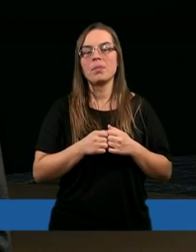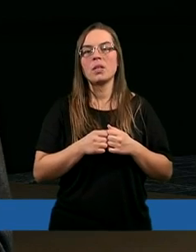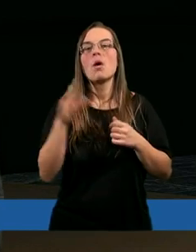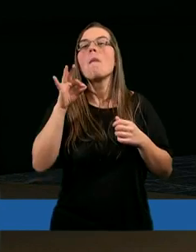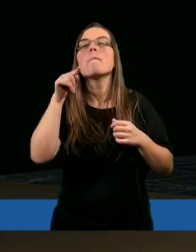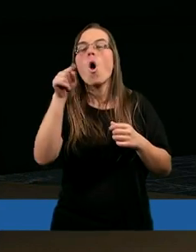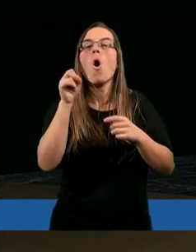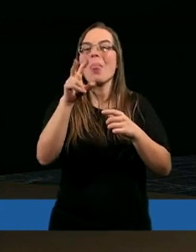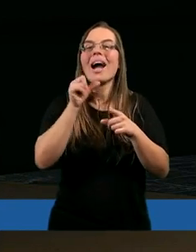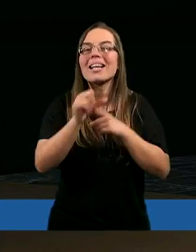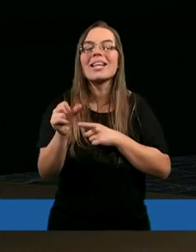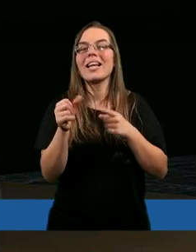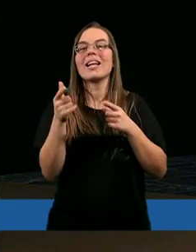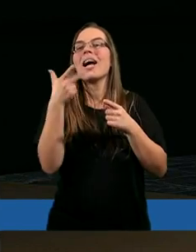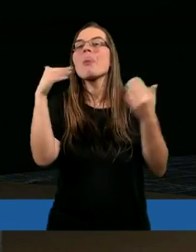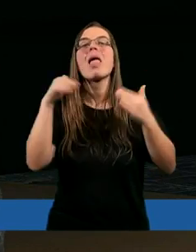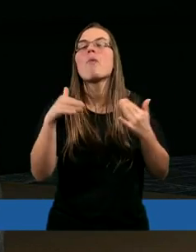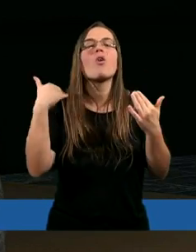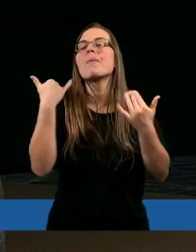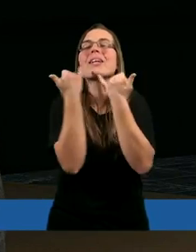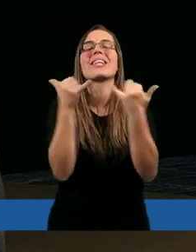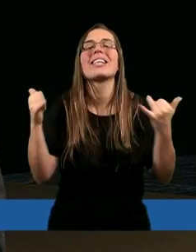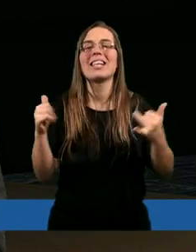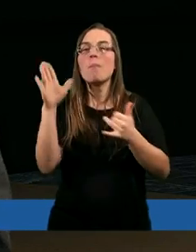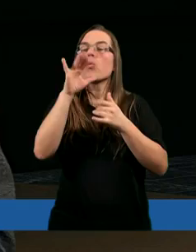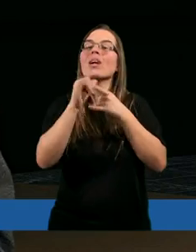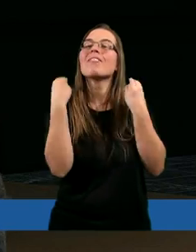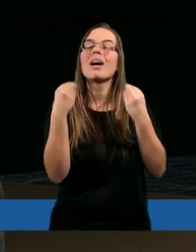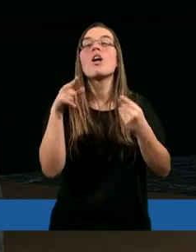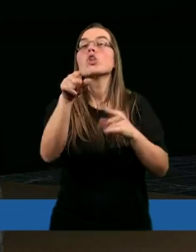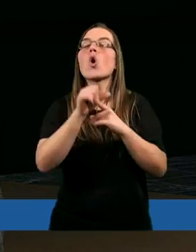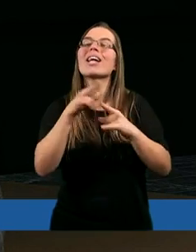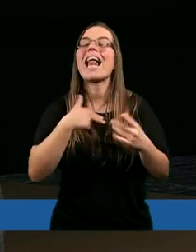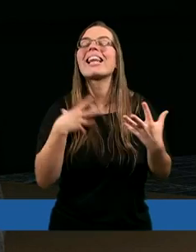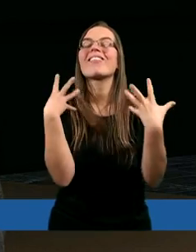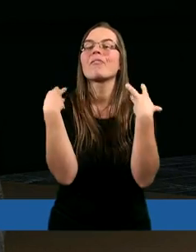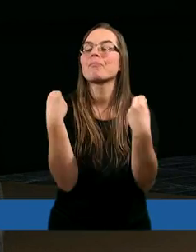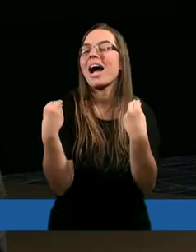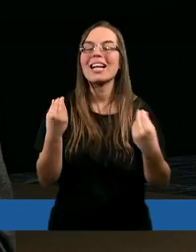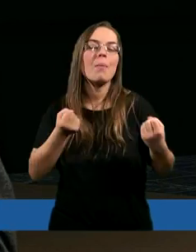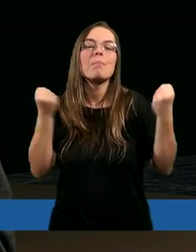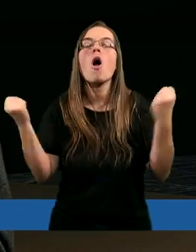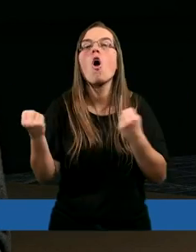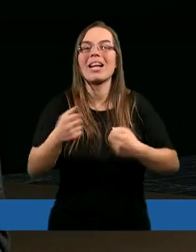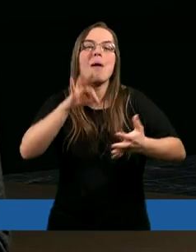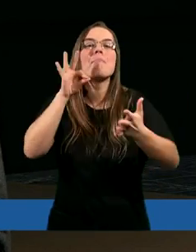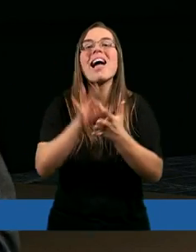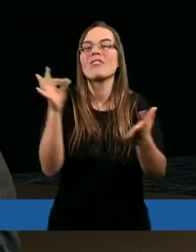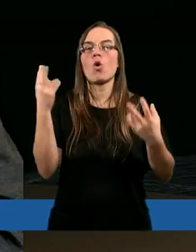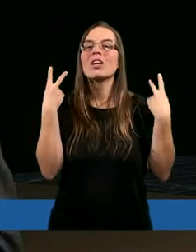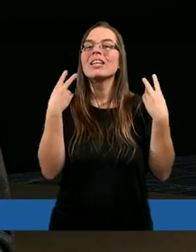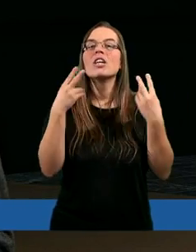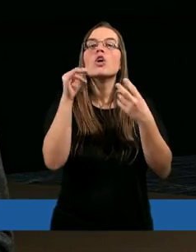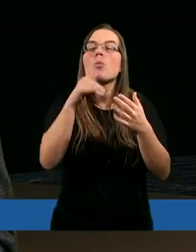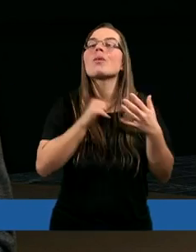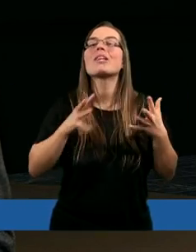Bo On taki jest i nie może być inny. I to jest dla nas wspaniała nadzieja i wspaniała pewność, do